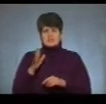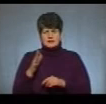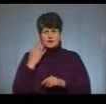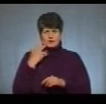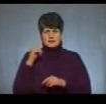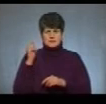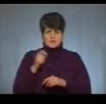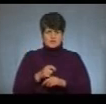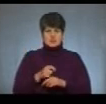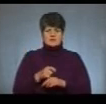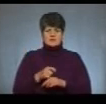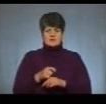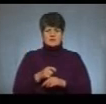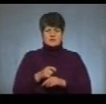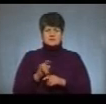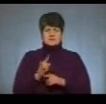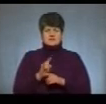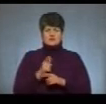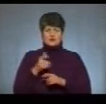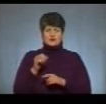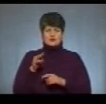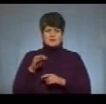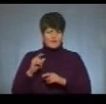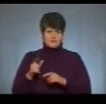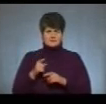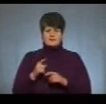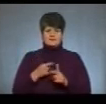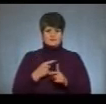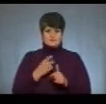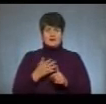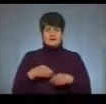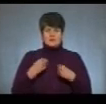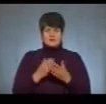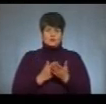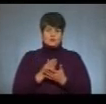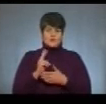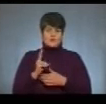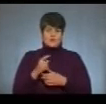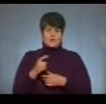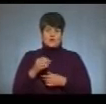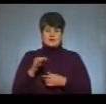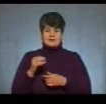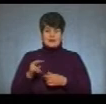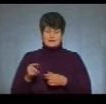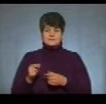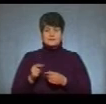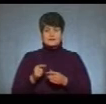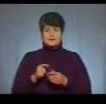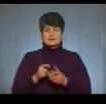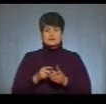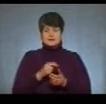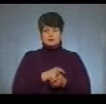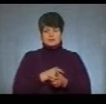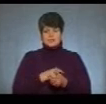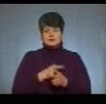приїжджають псєвдоготелі. Знаєте, війнотелів не називається, але фактично дає послуги готелі. Депутати Верховної Ради декларують владні